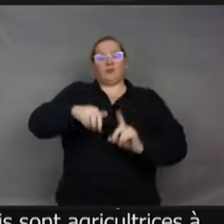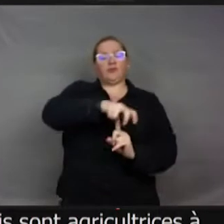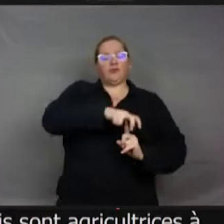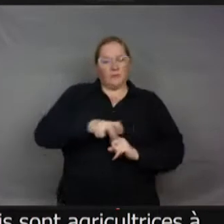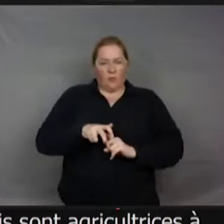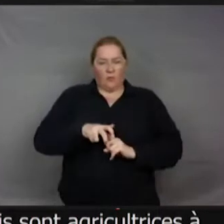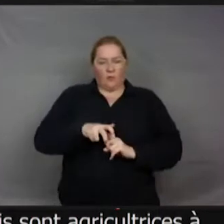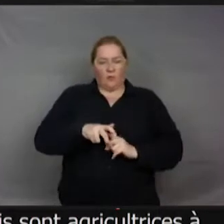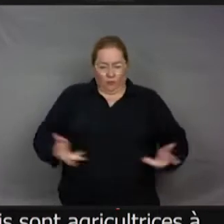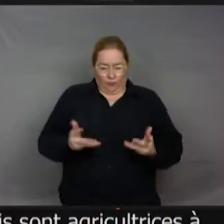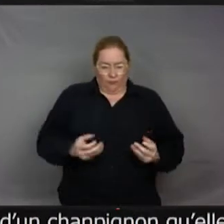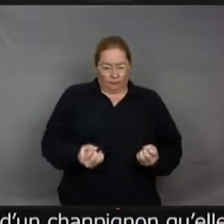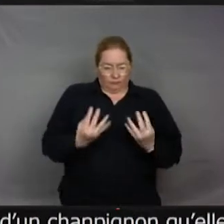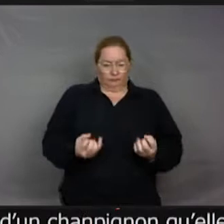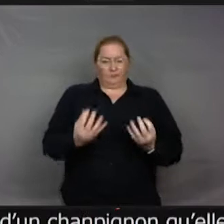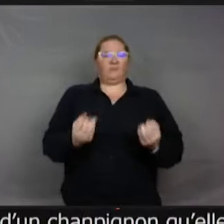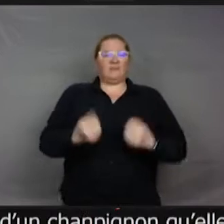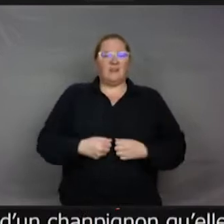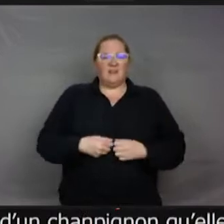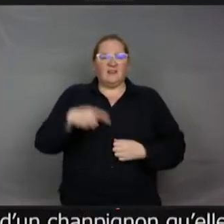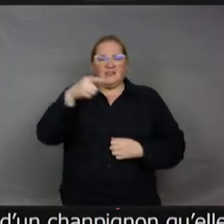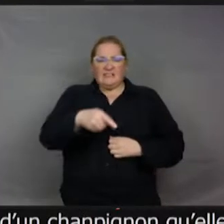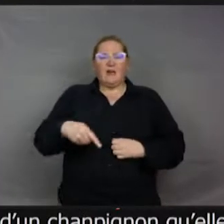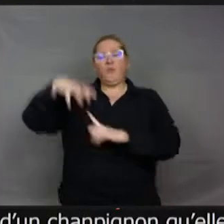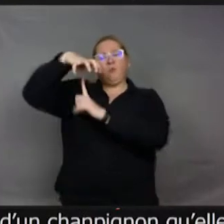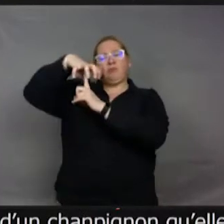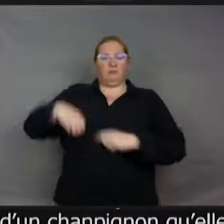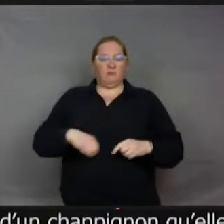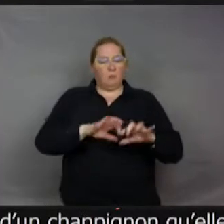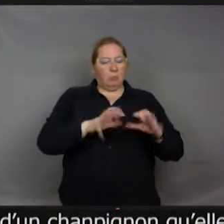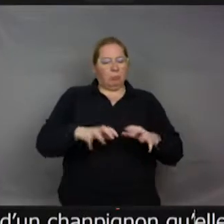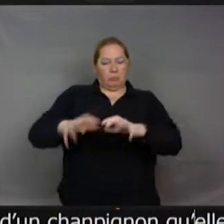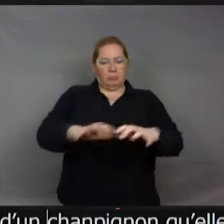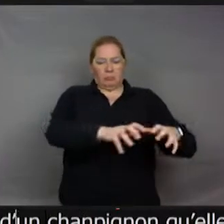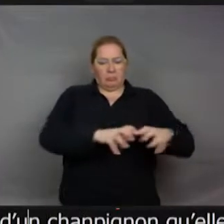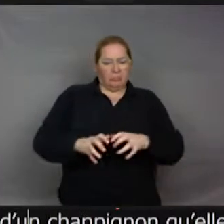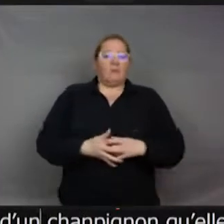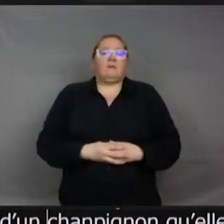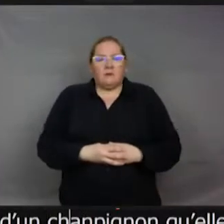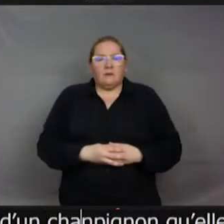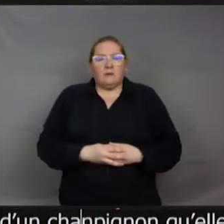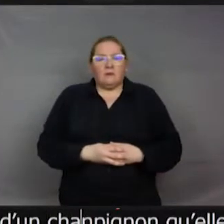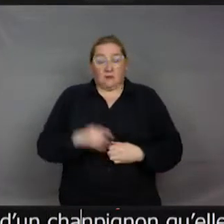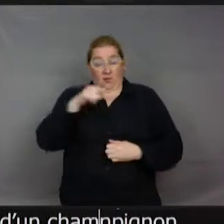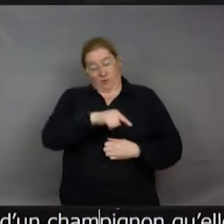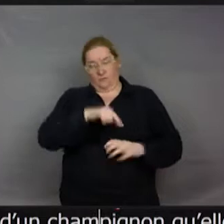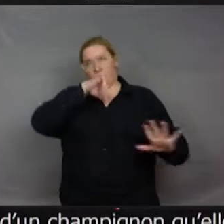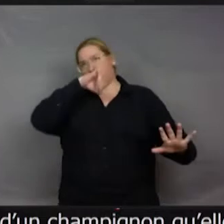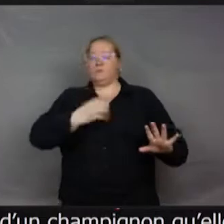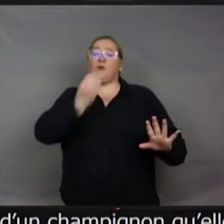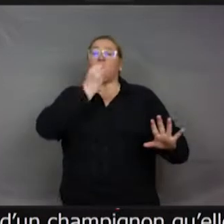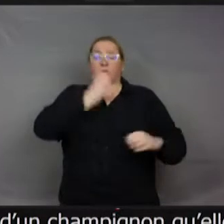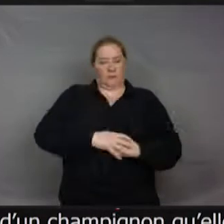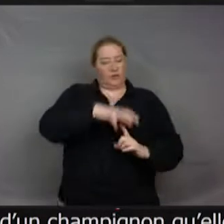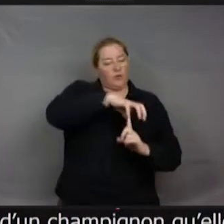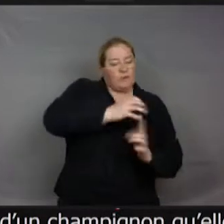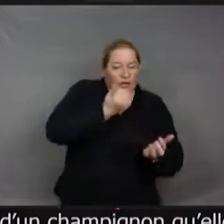champignon comme ceux qu'on connaît, c'est une espèce de grosse meule. Et donc, c'est leur nourriture. Donc, elles mangent ce champignon